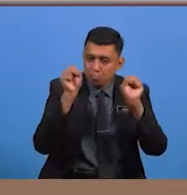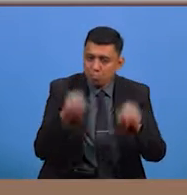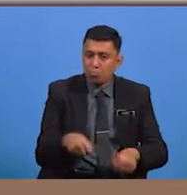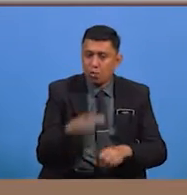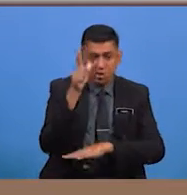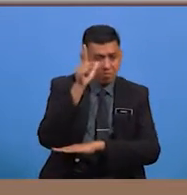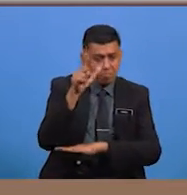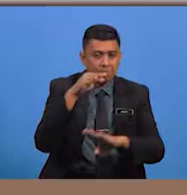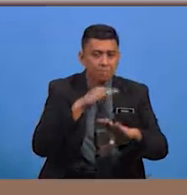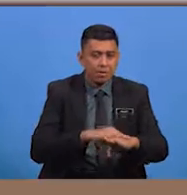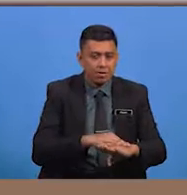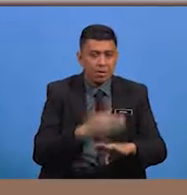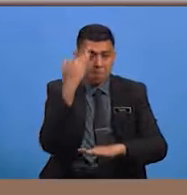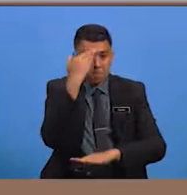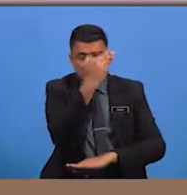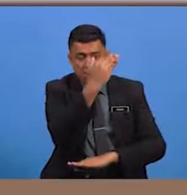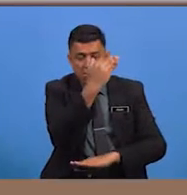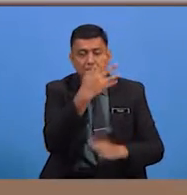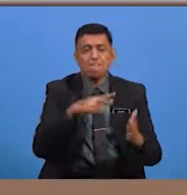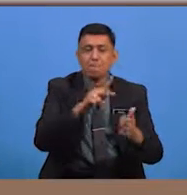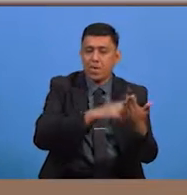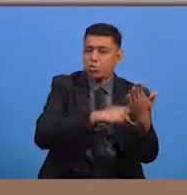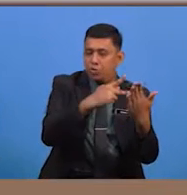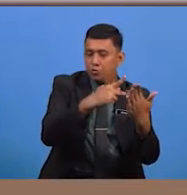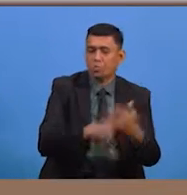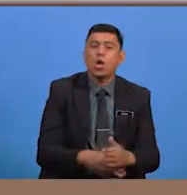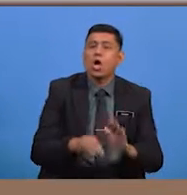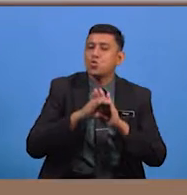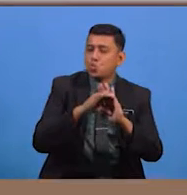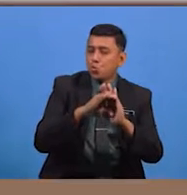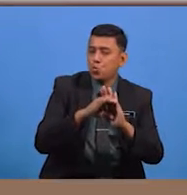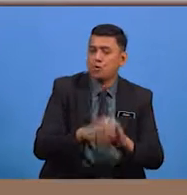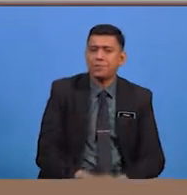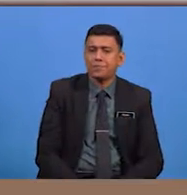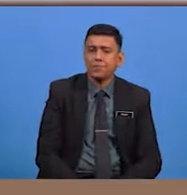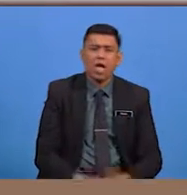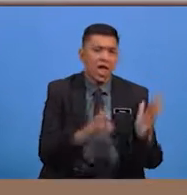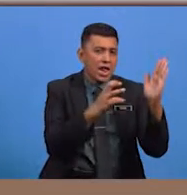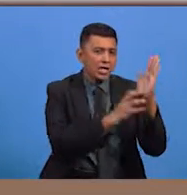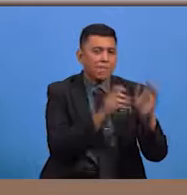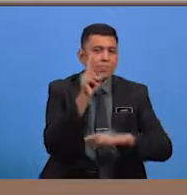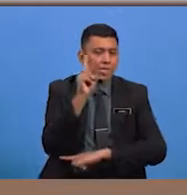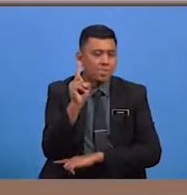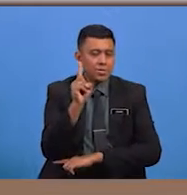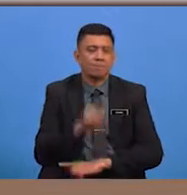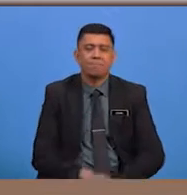dilihat pada pembayang pantun Contoh, dalam rangkap pertama